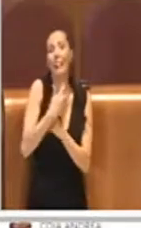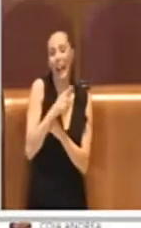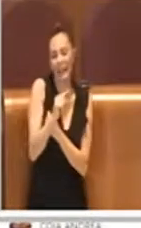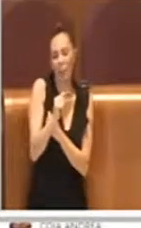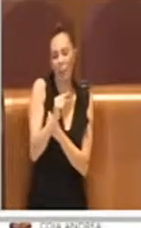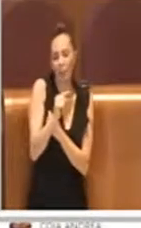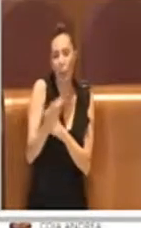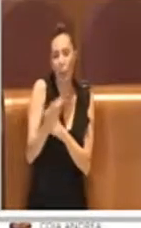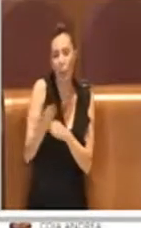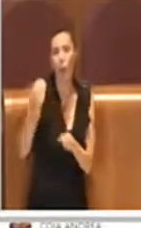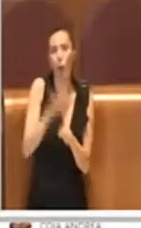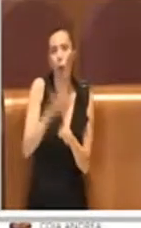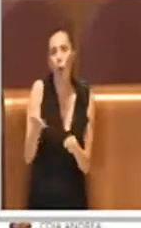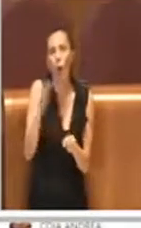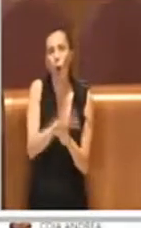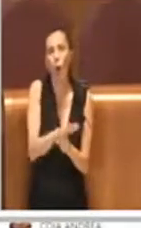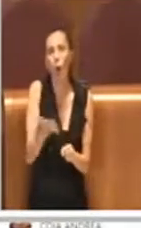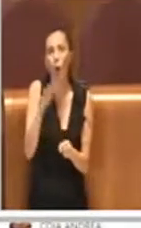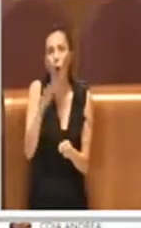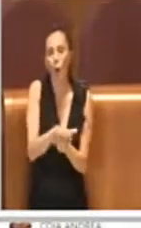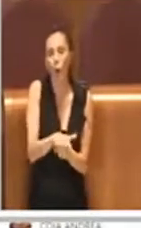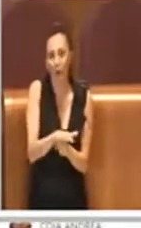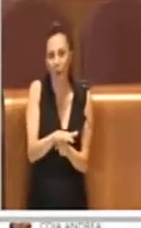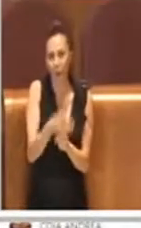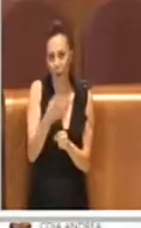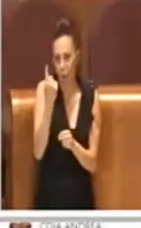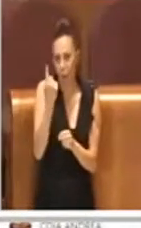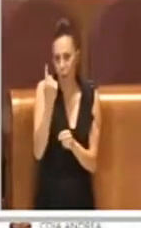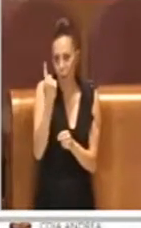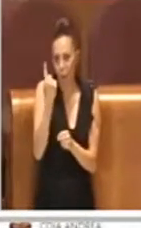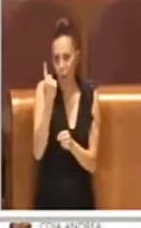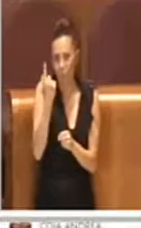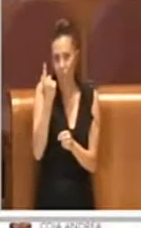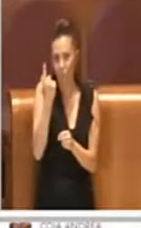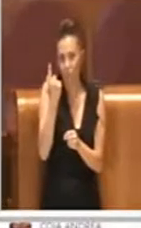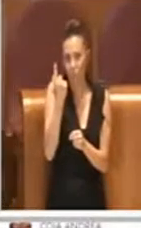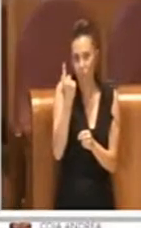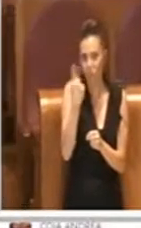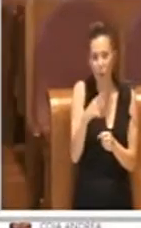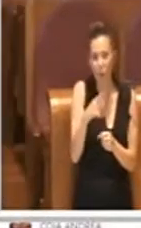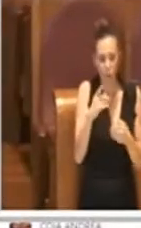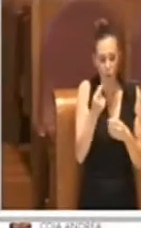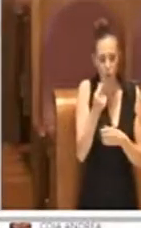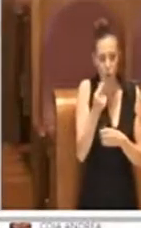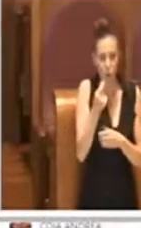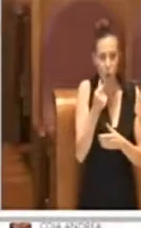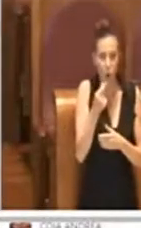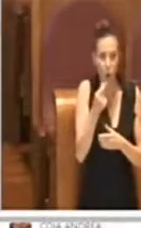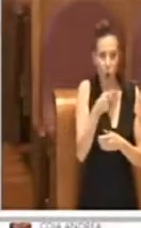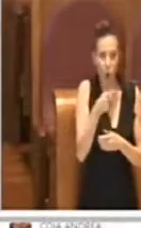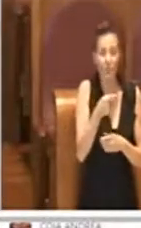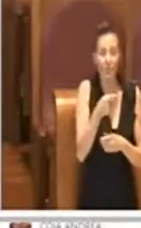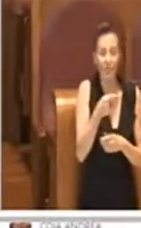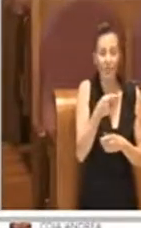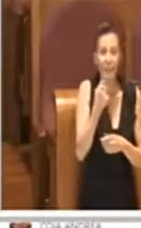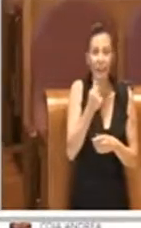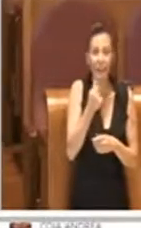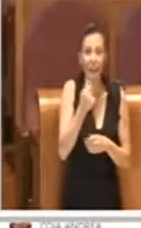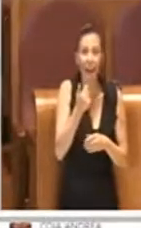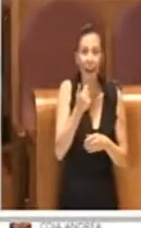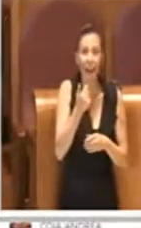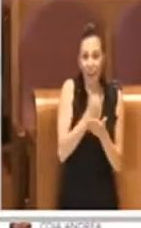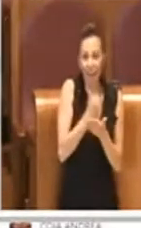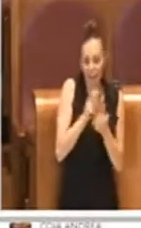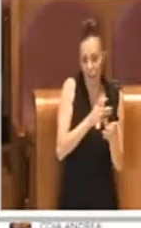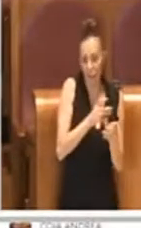i soldi delle opere che non facciamo credo che sia assolutamente inesatta come informazione. L